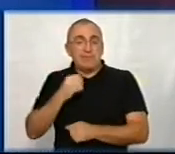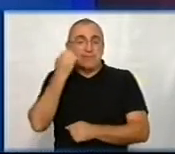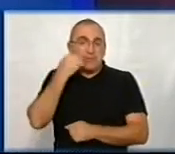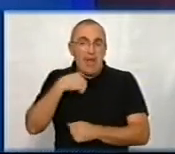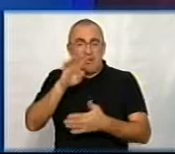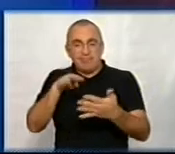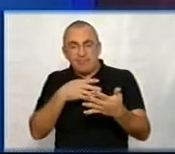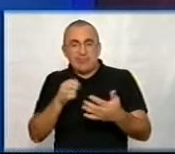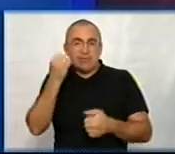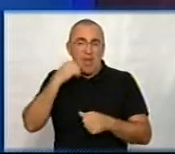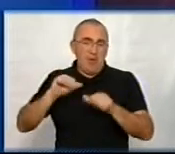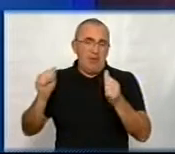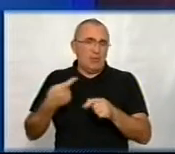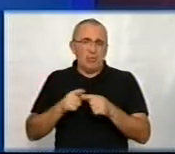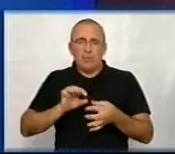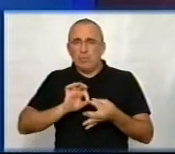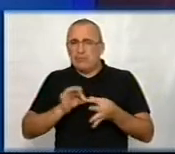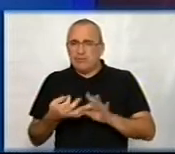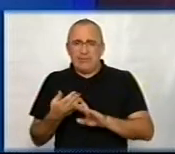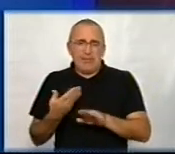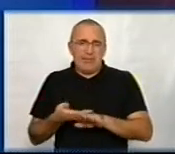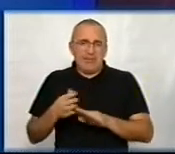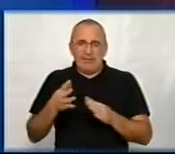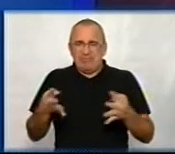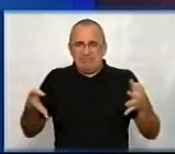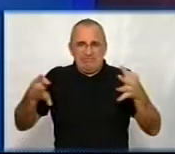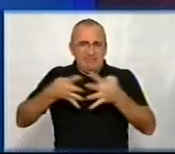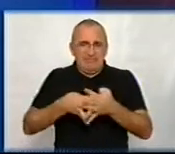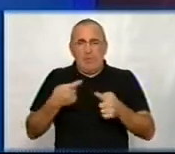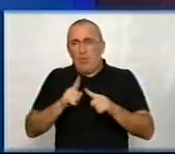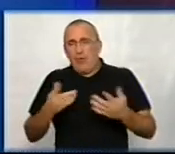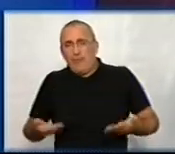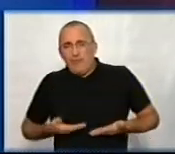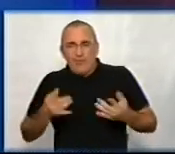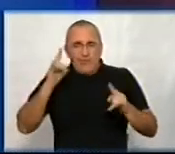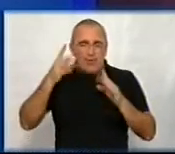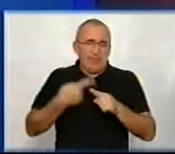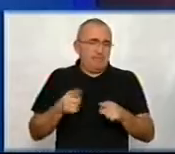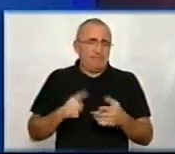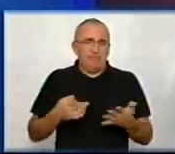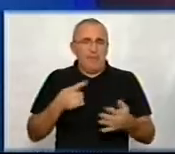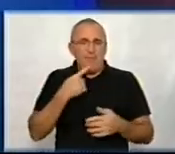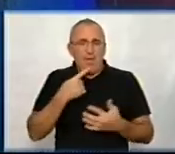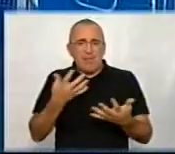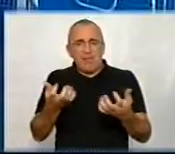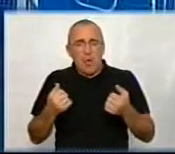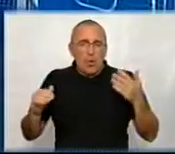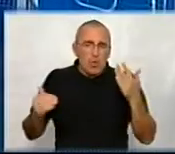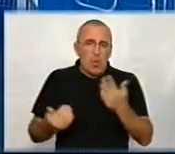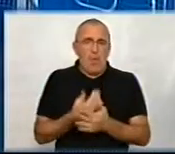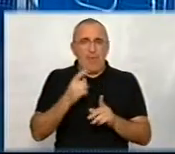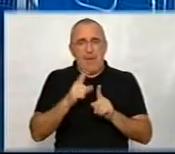параметри старої модели. Це дуже складно у цей гібрид, щоб він вижив якимось чином. Як варто приймати нові